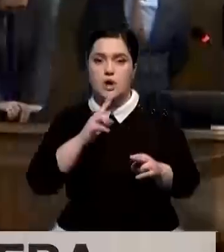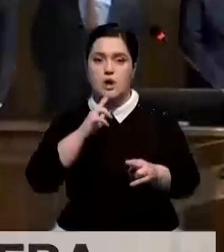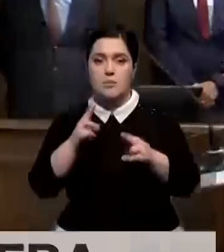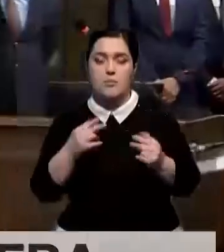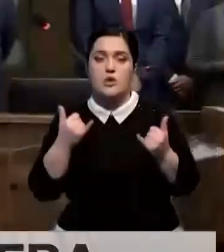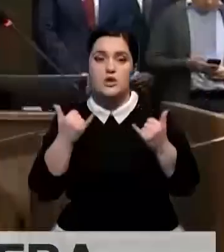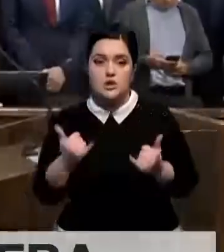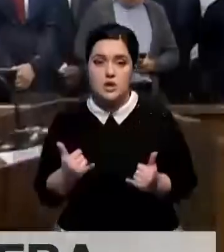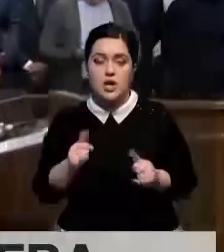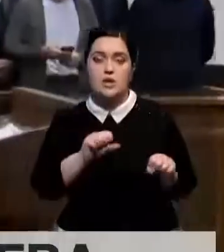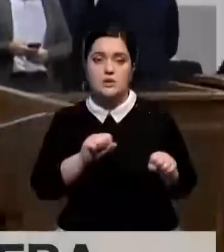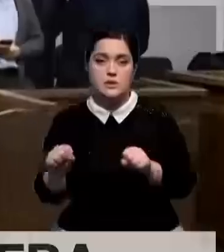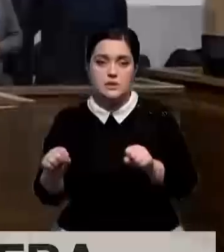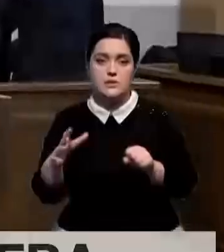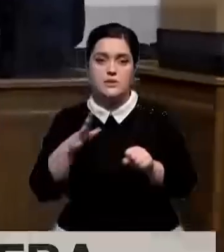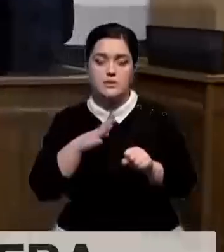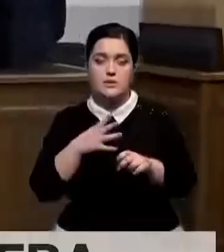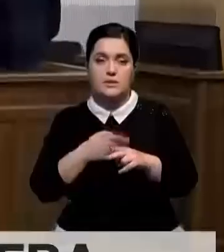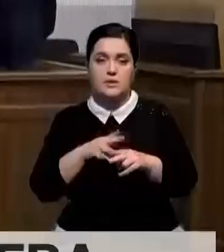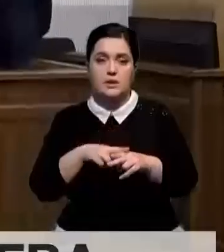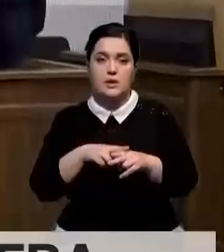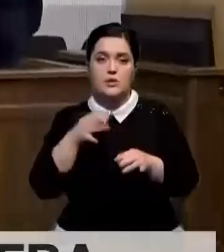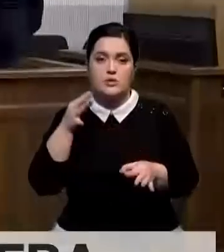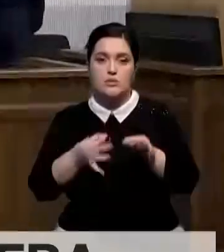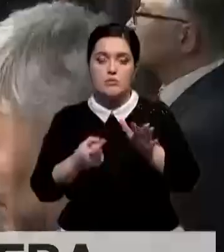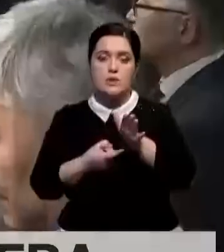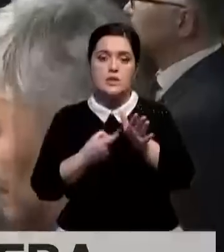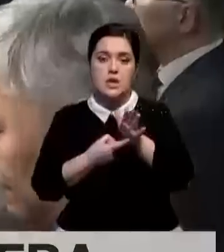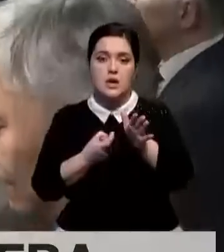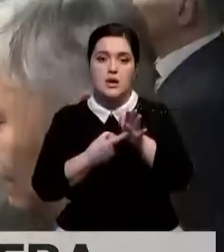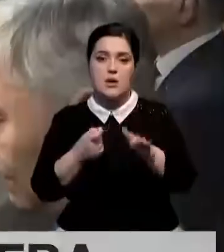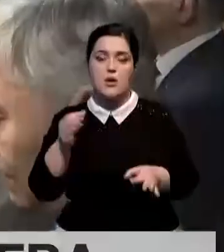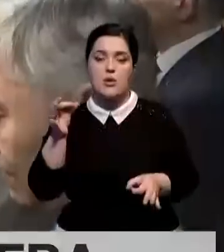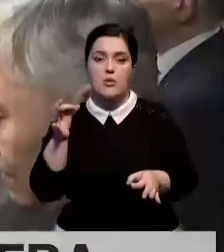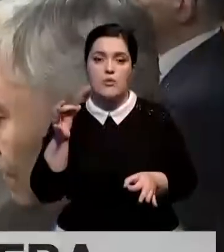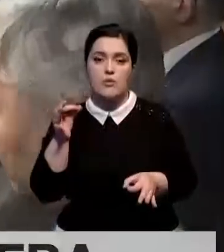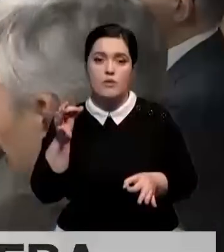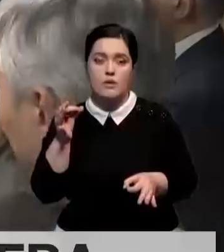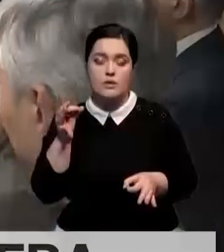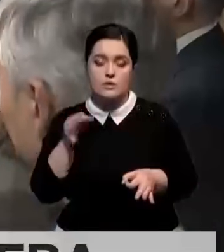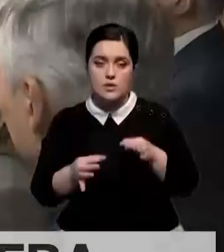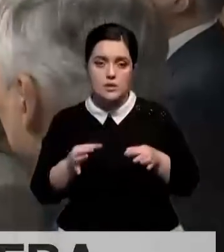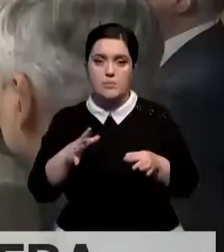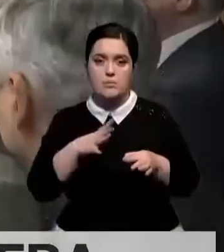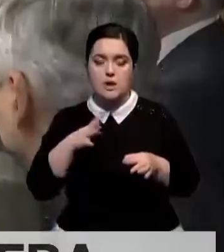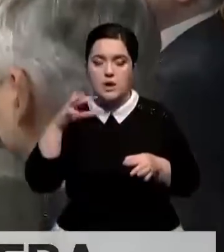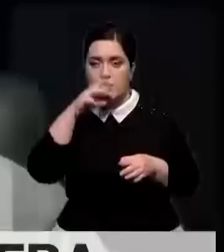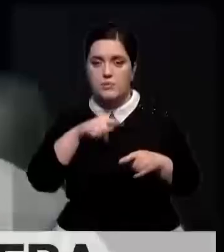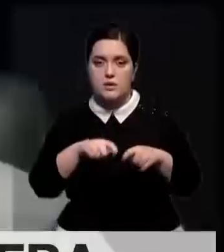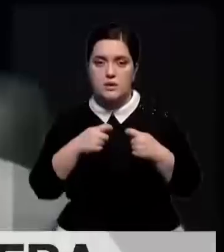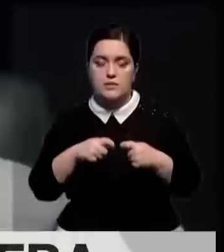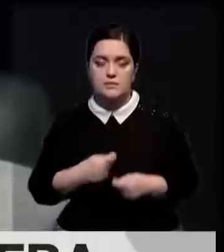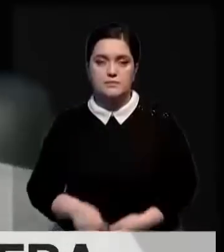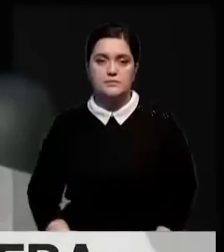Теперь их защитники ходатайствуют о возобновлении судебного следствия. По их мнению, судом первой инстанции допущены существенные нарушения.